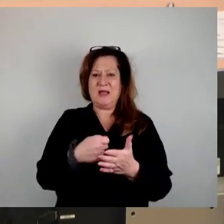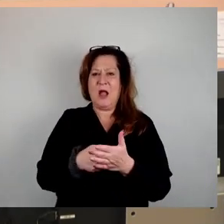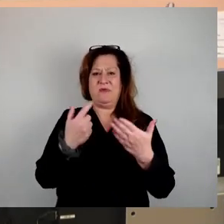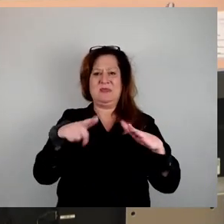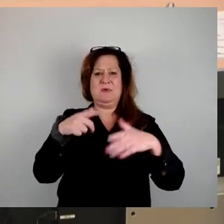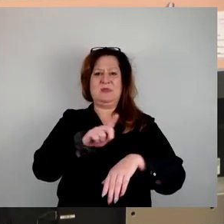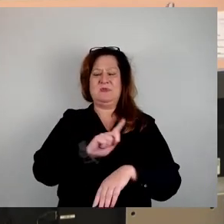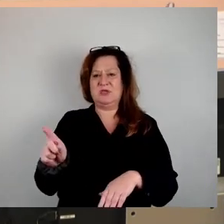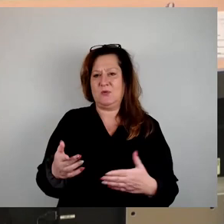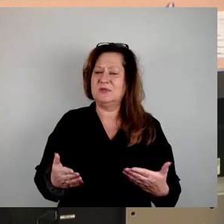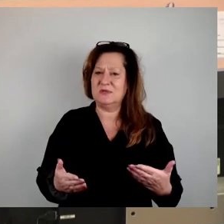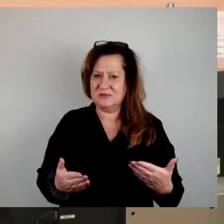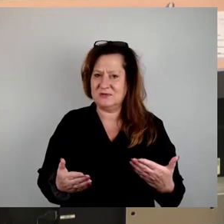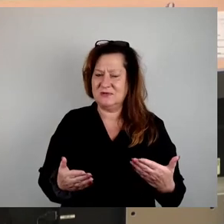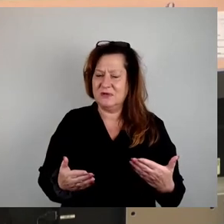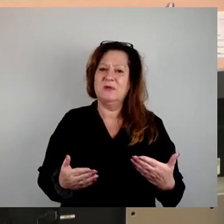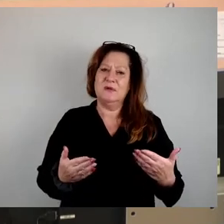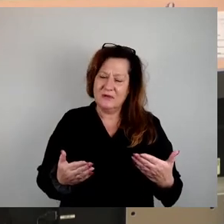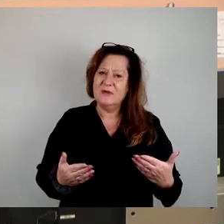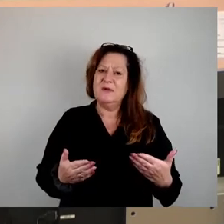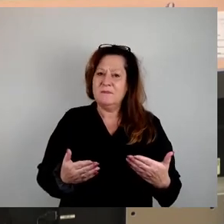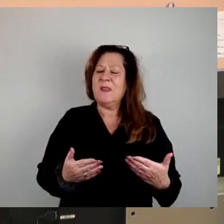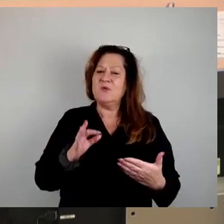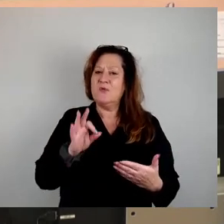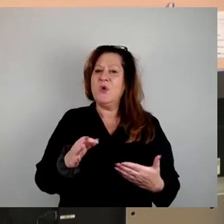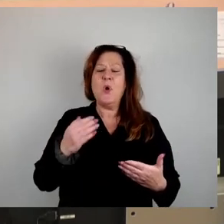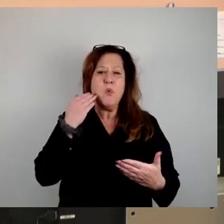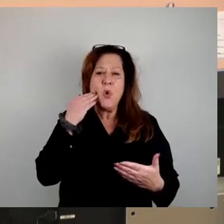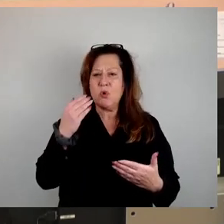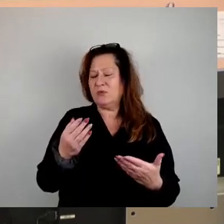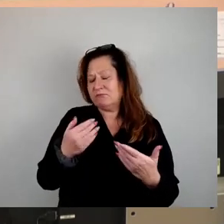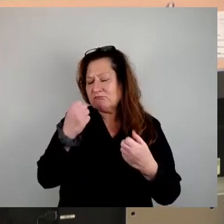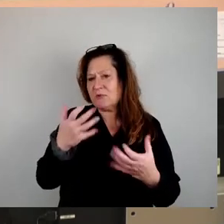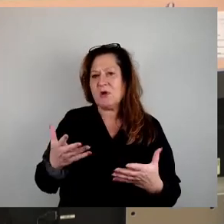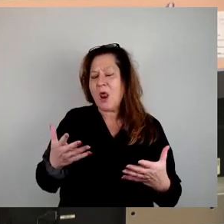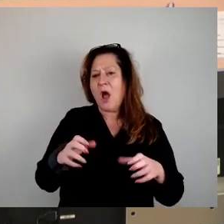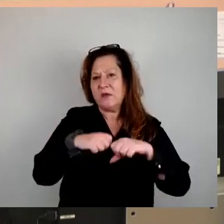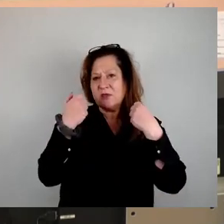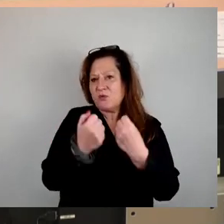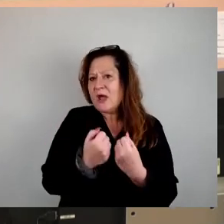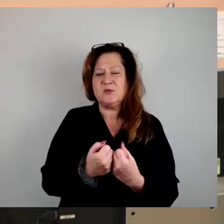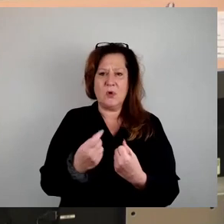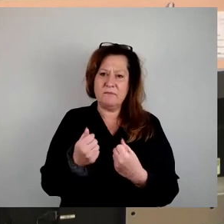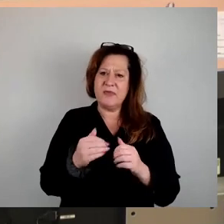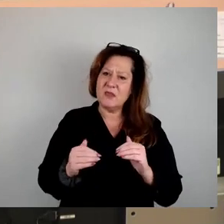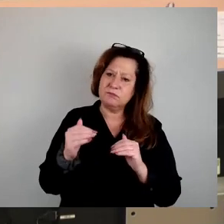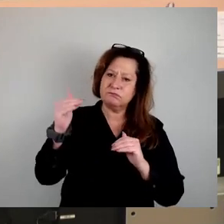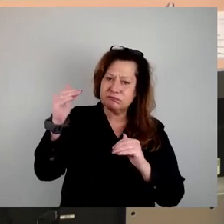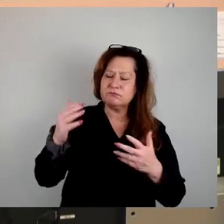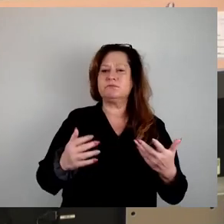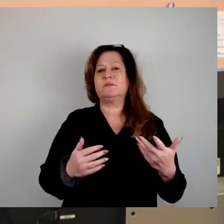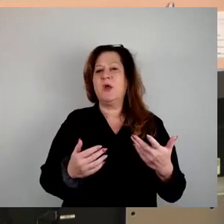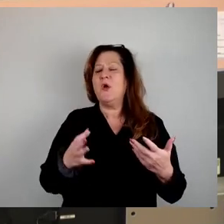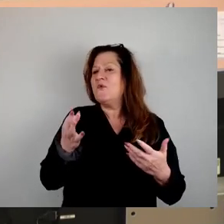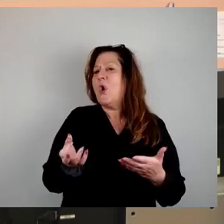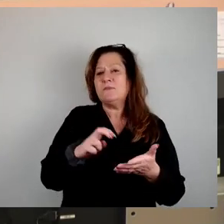rasant gestiegen. Wir übernehmen diese Wohnung also mit auch rasant gestiegenen Mieten. Das ist ganz im Prinzip für einen Bestandsmieter ganz interessant, dass eine Sozialmiete